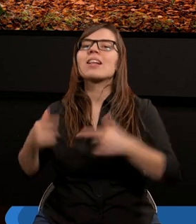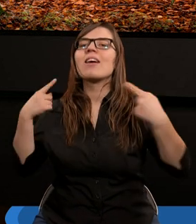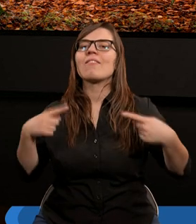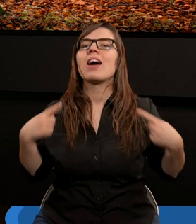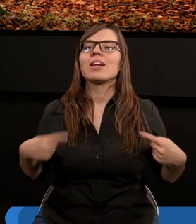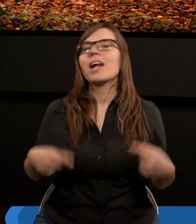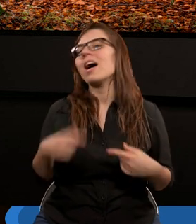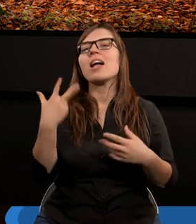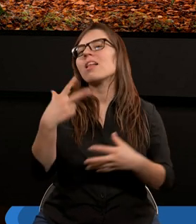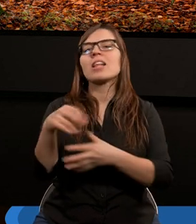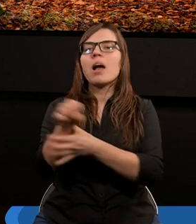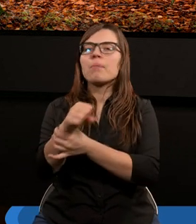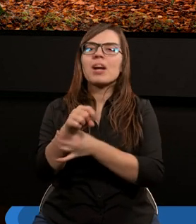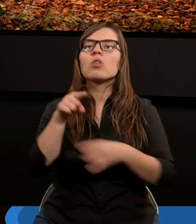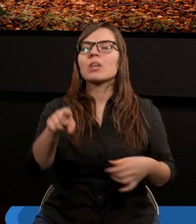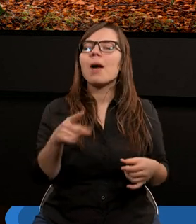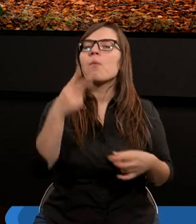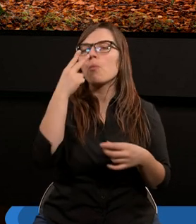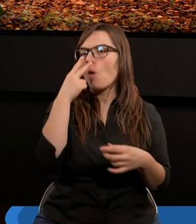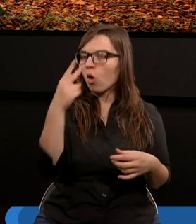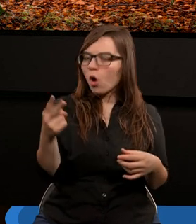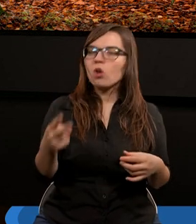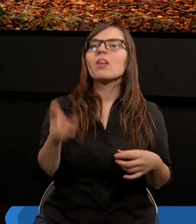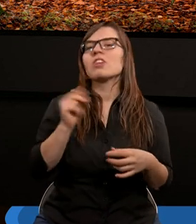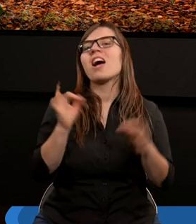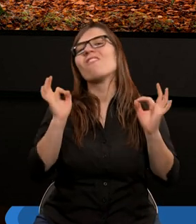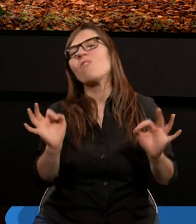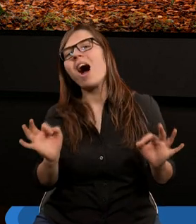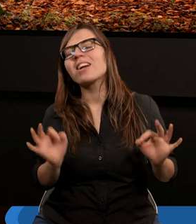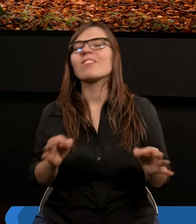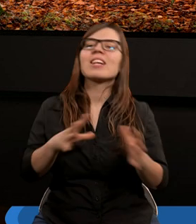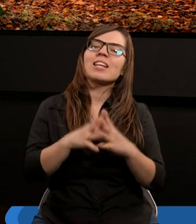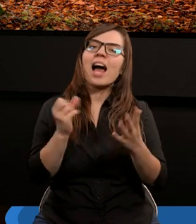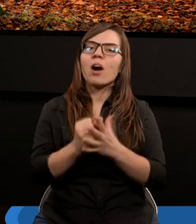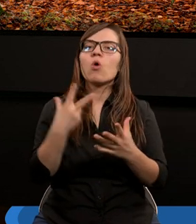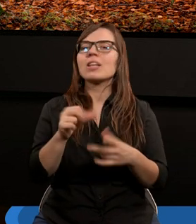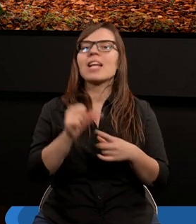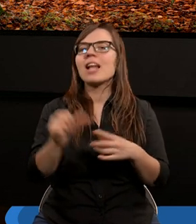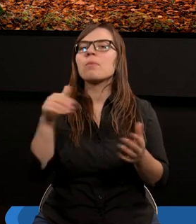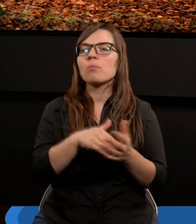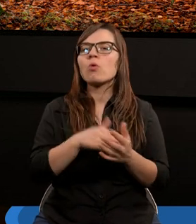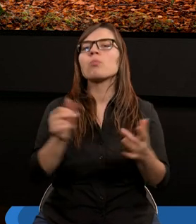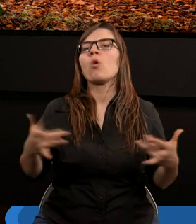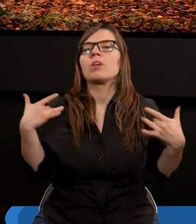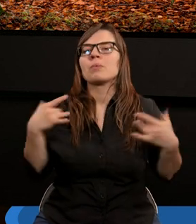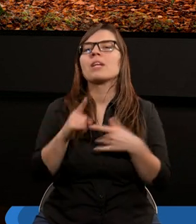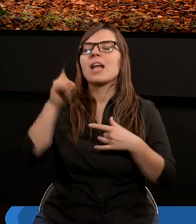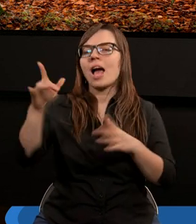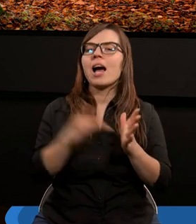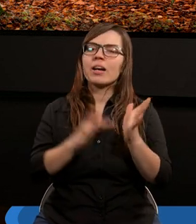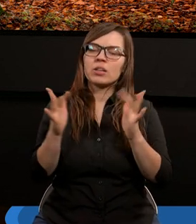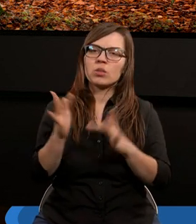nie przeczą takiemu poglądowi, że właściwie zakon już jest niepotrzebny, bo żyjemy dla Chrystusa?